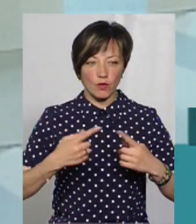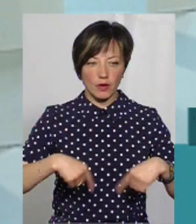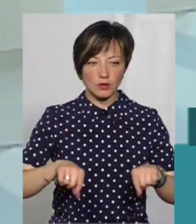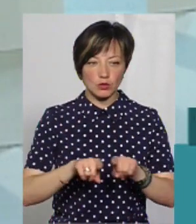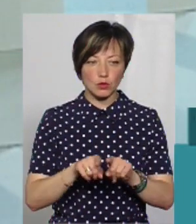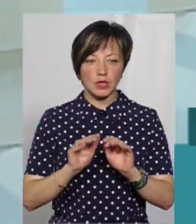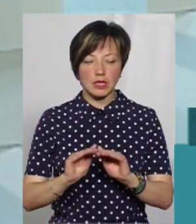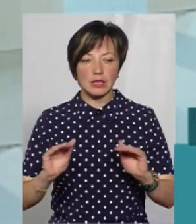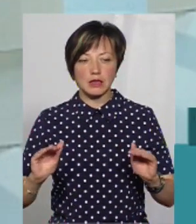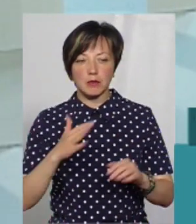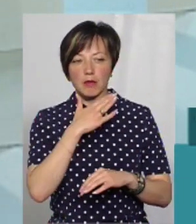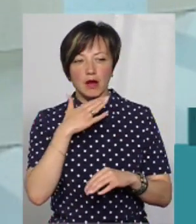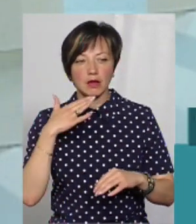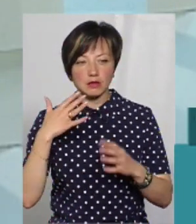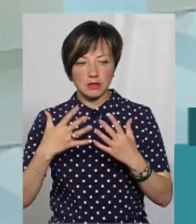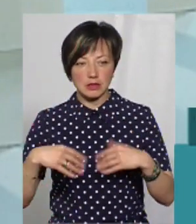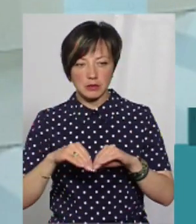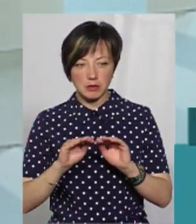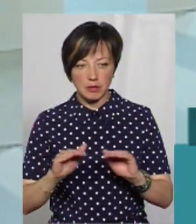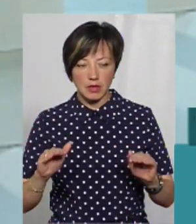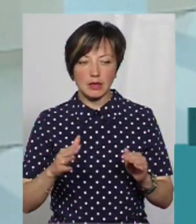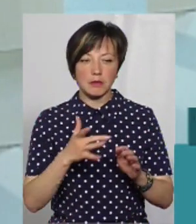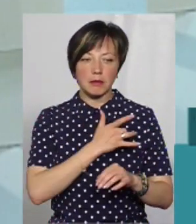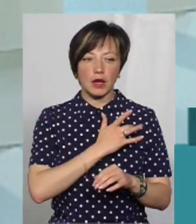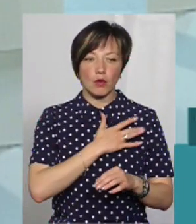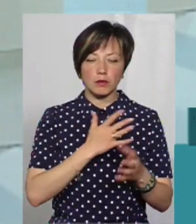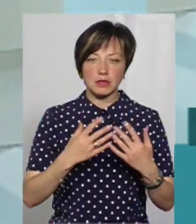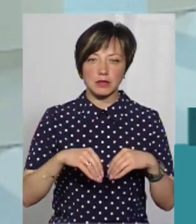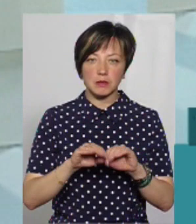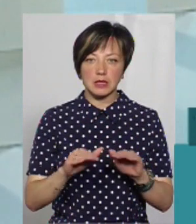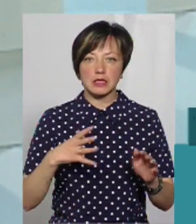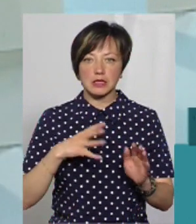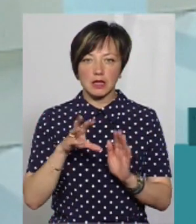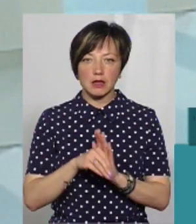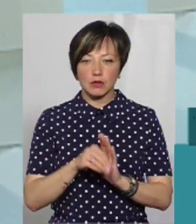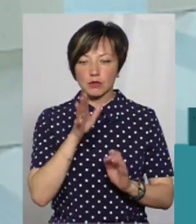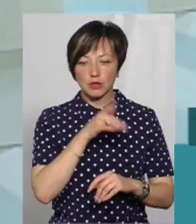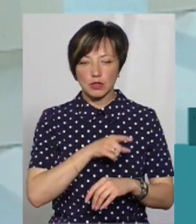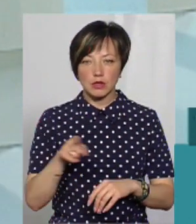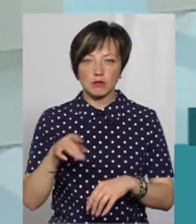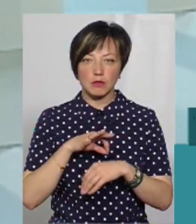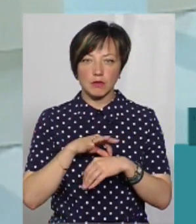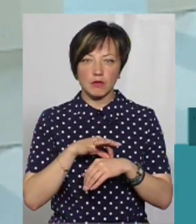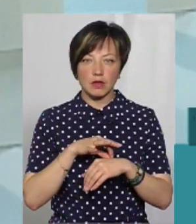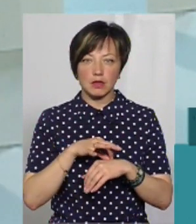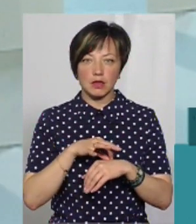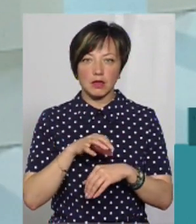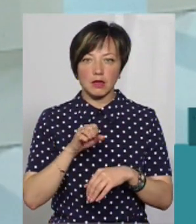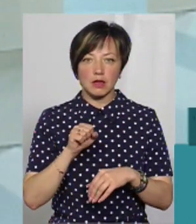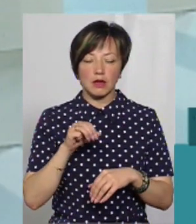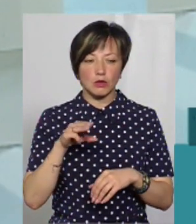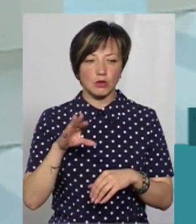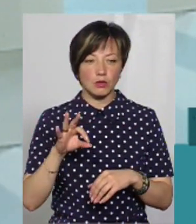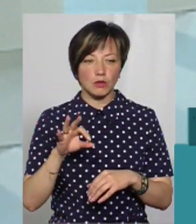це діти з багатодітних сімей, з прийомних сімей, діти, батьки, яких загинули під час проведення акцій